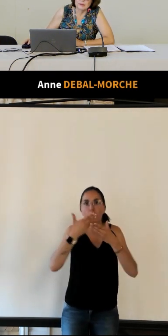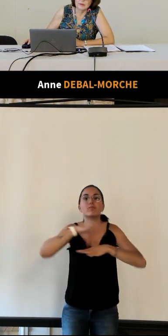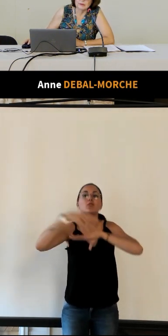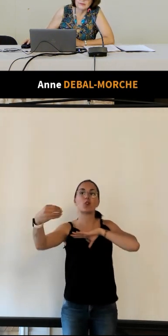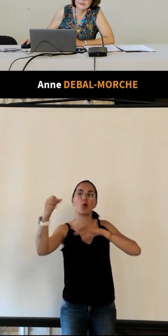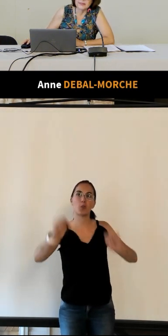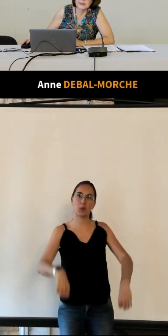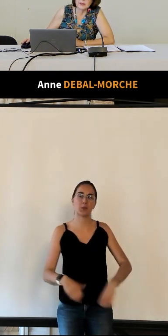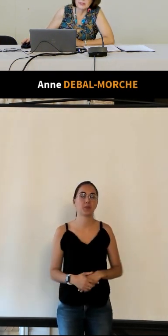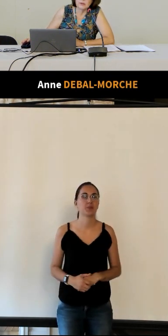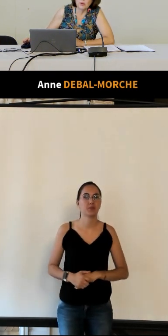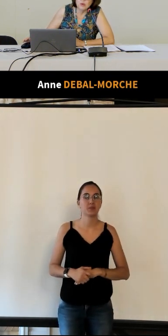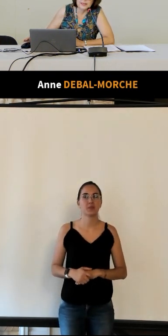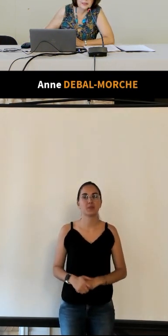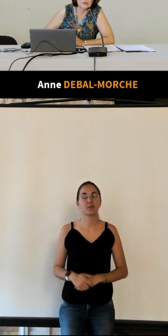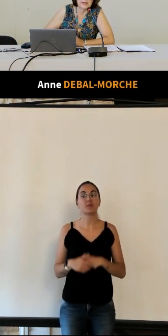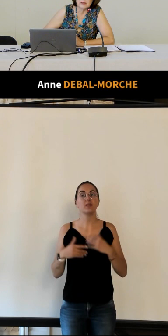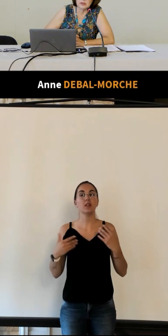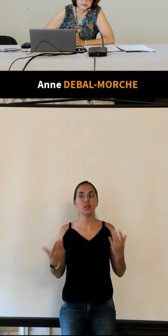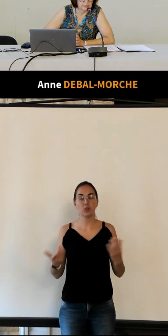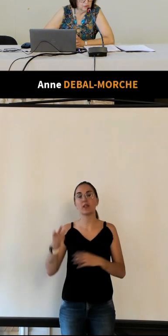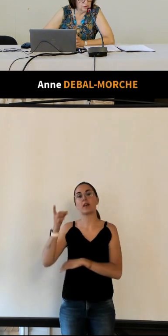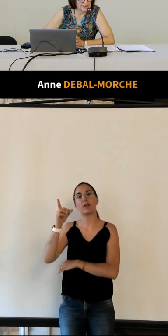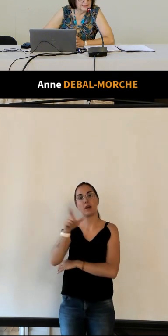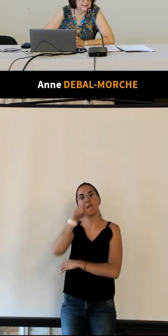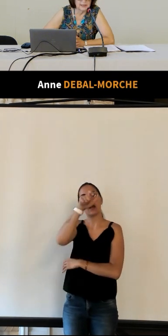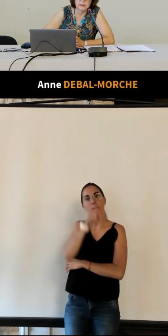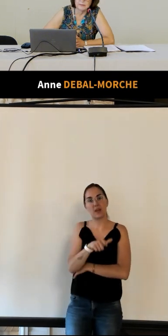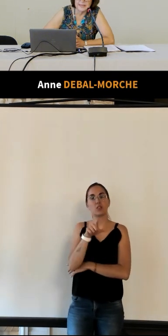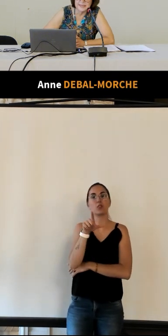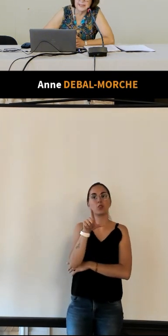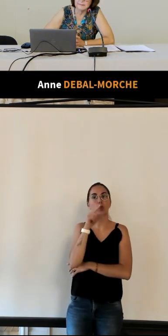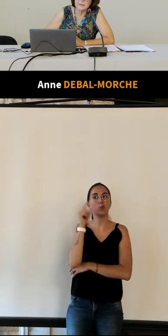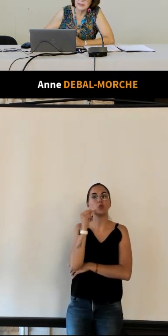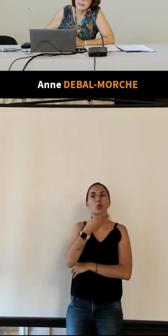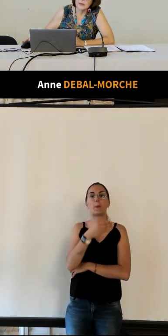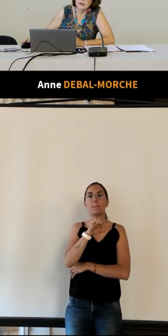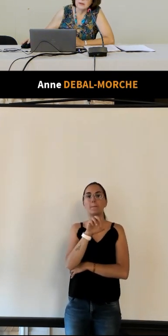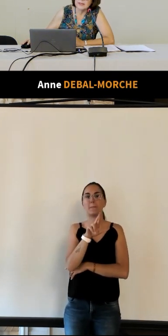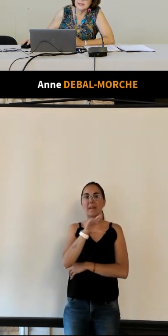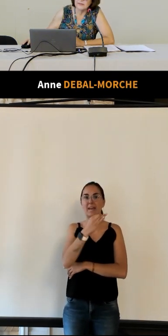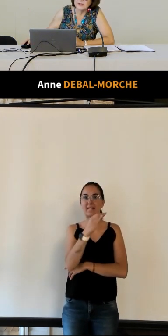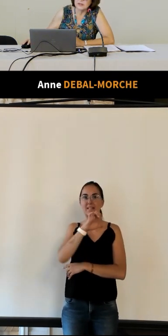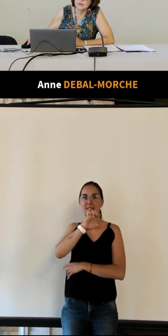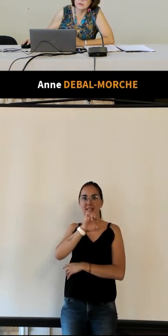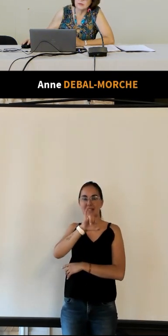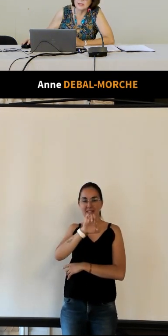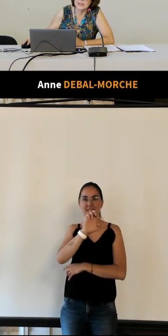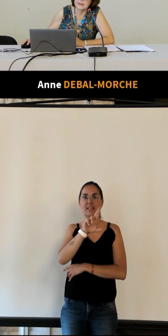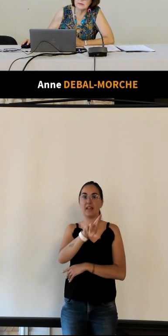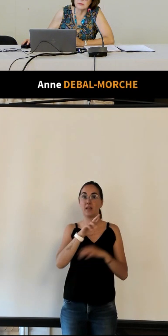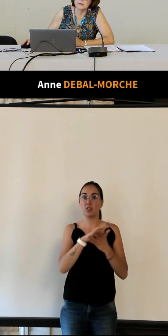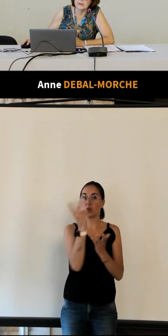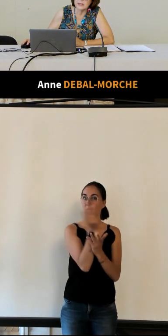vous avez le rôle d'un illustrateur Jean-Adrien Mercier qui a fait ce